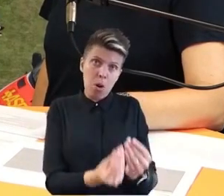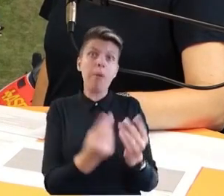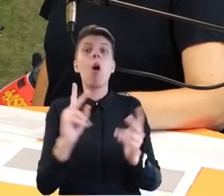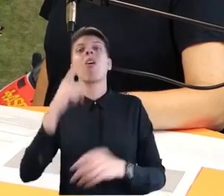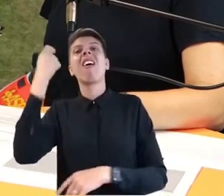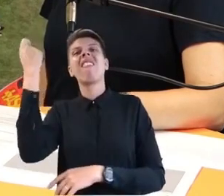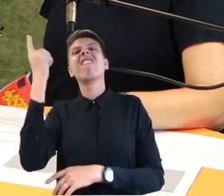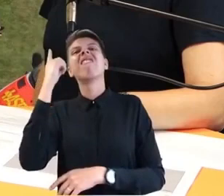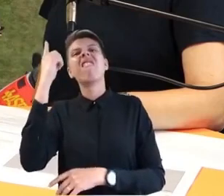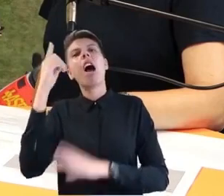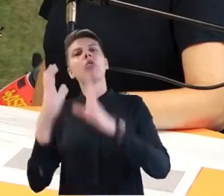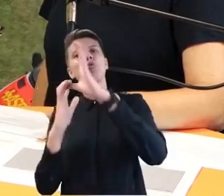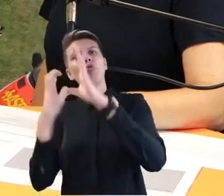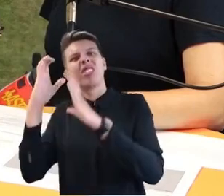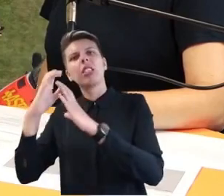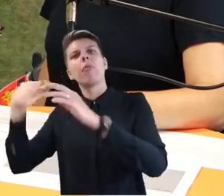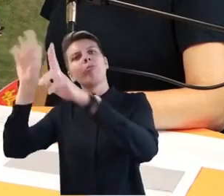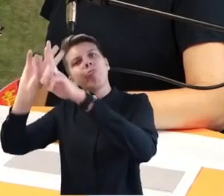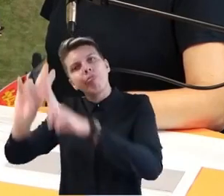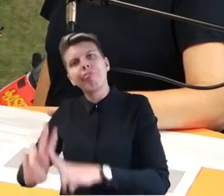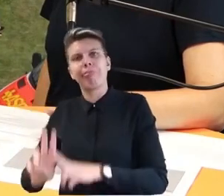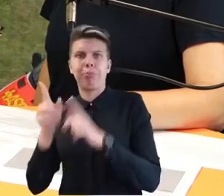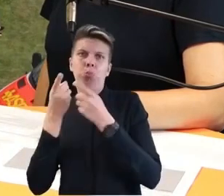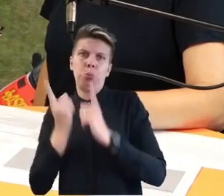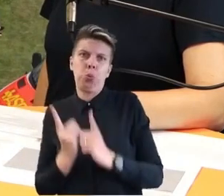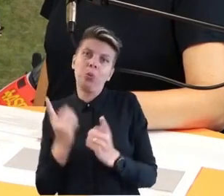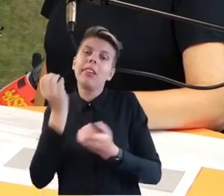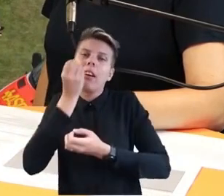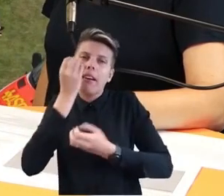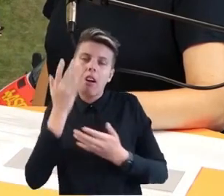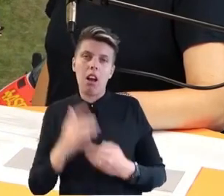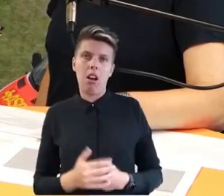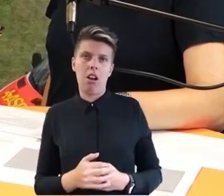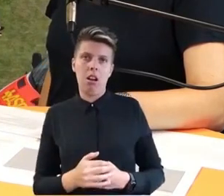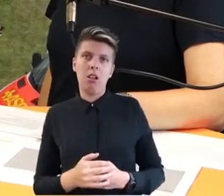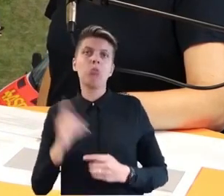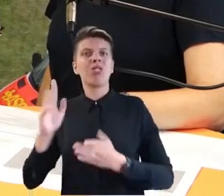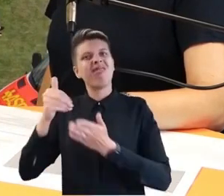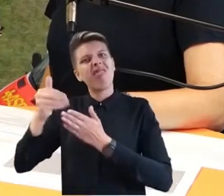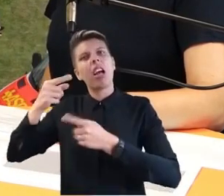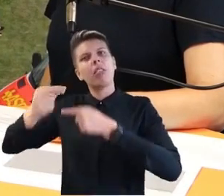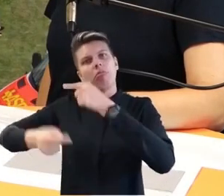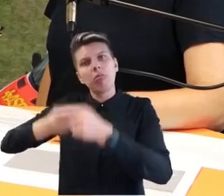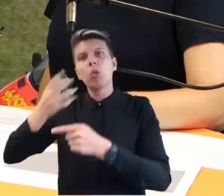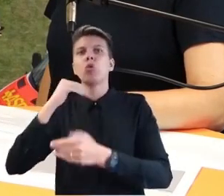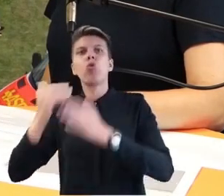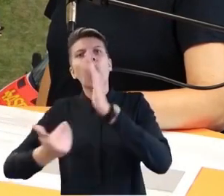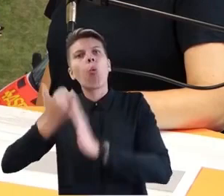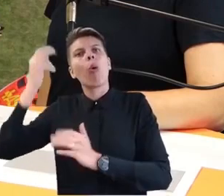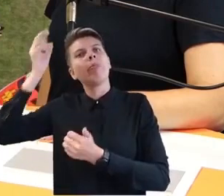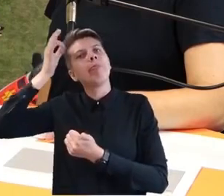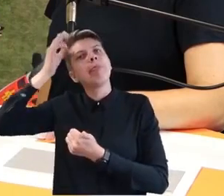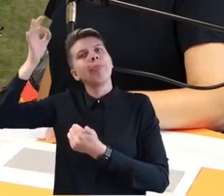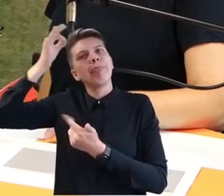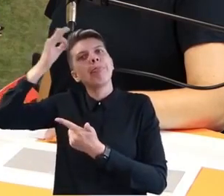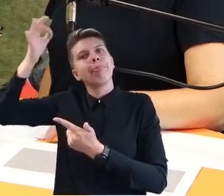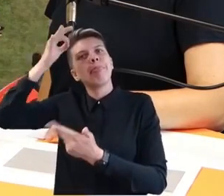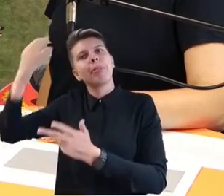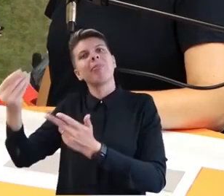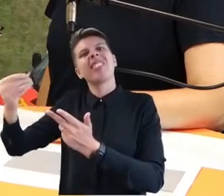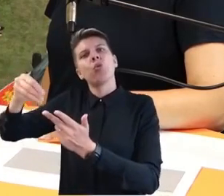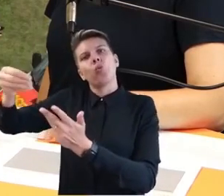Warnsysteme, sprich das modulare Warnsystem, in Betrieb zu halten, weiterzuentwickeln, weitere